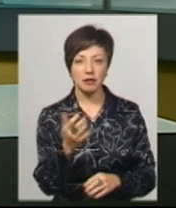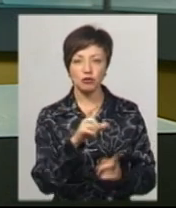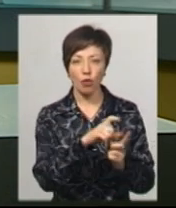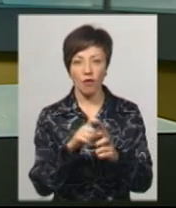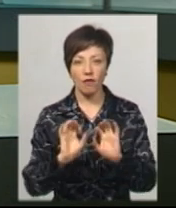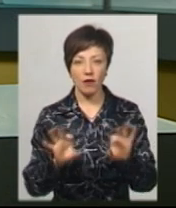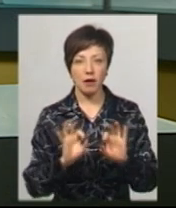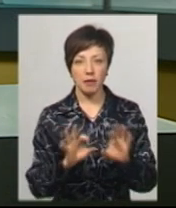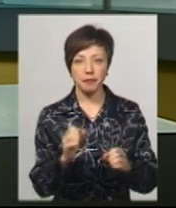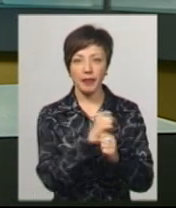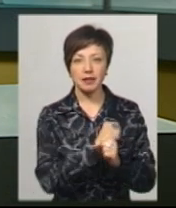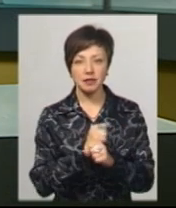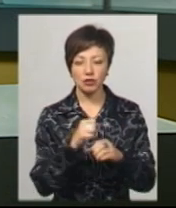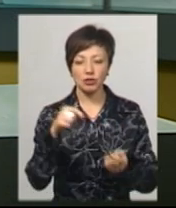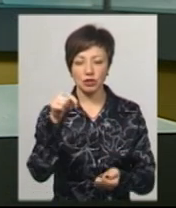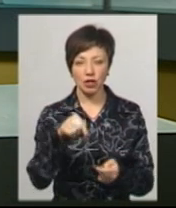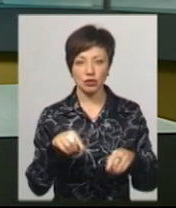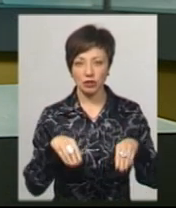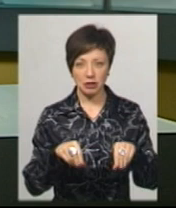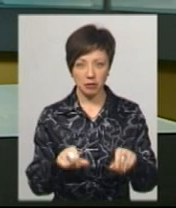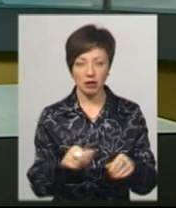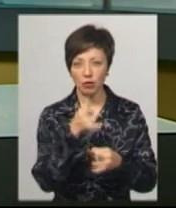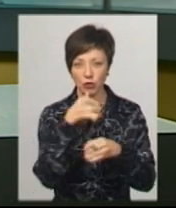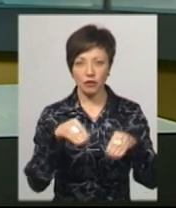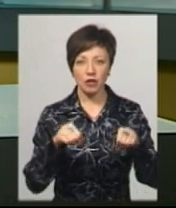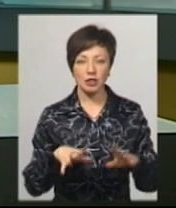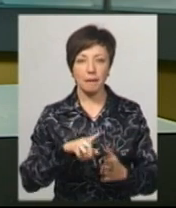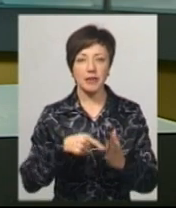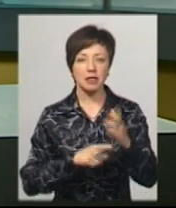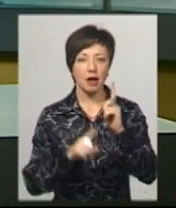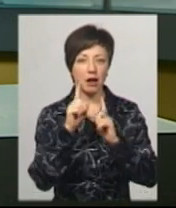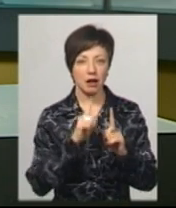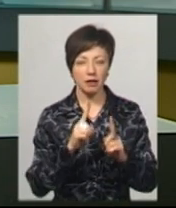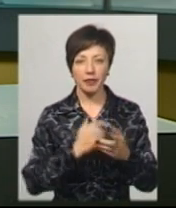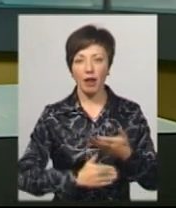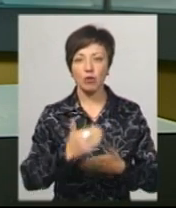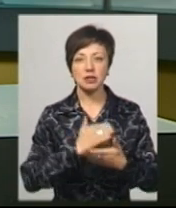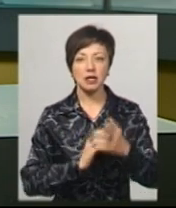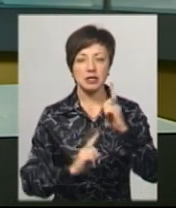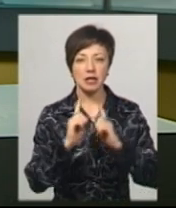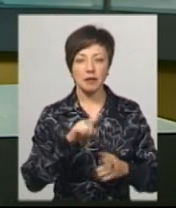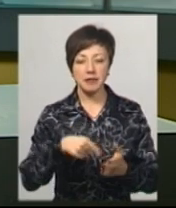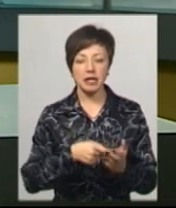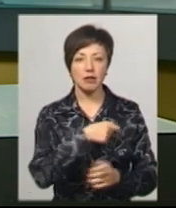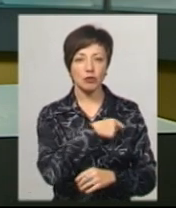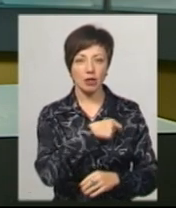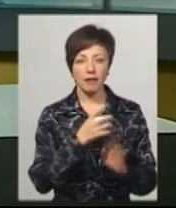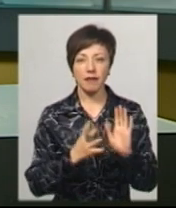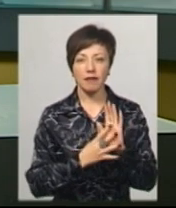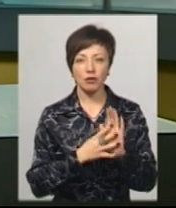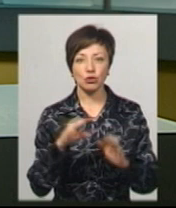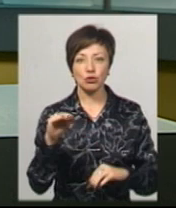землі рекреаційне означення не можуть вирішувати на сесії міської ради. Нагадаю, на останній сесії міської ради, яка відбулася 9